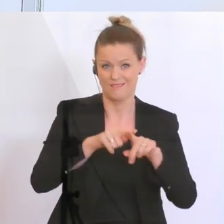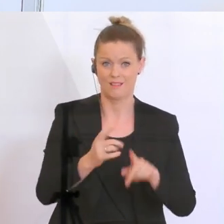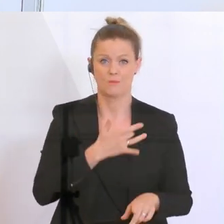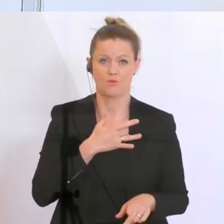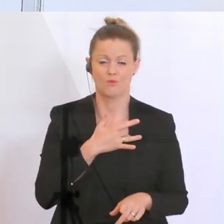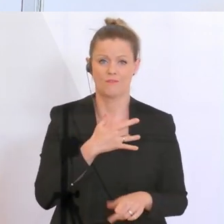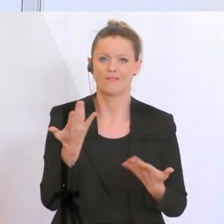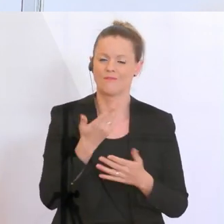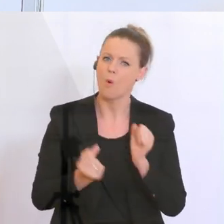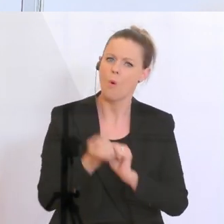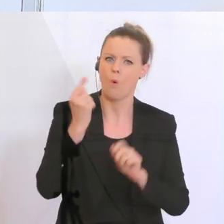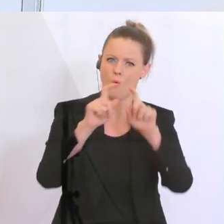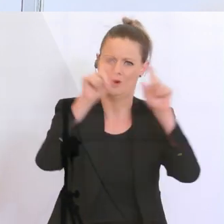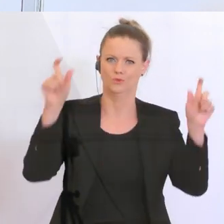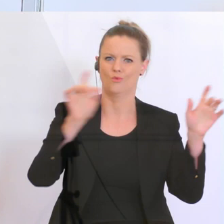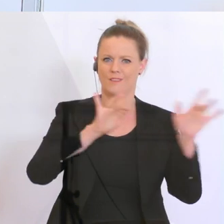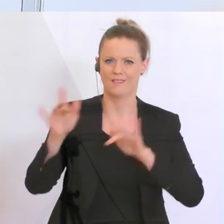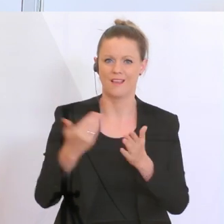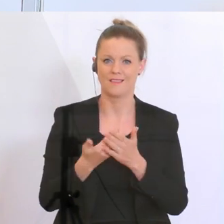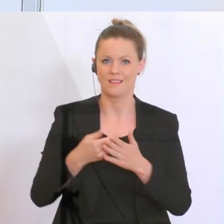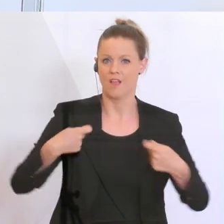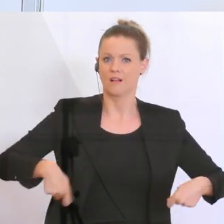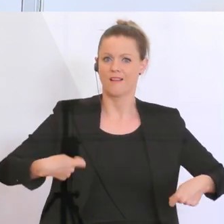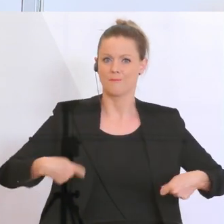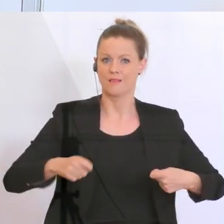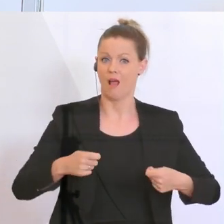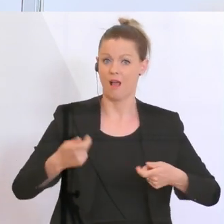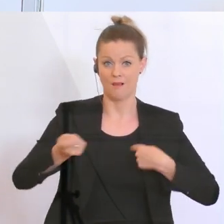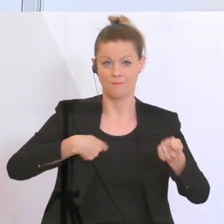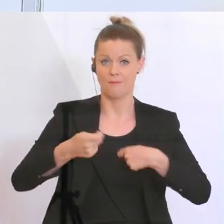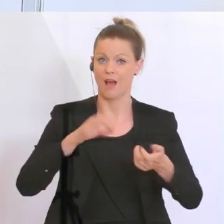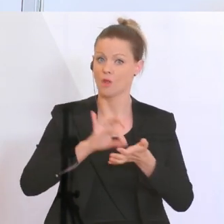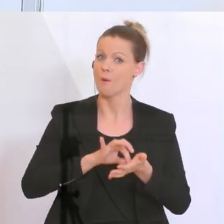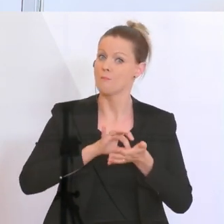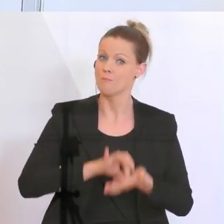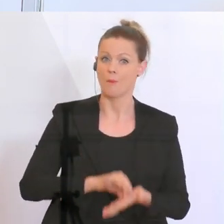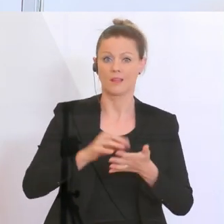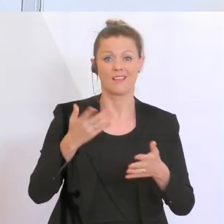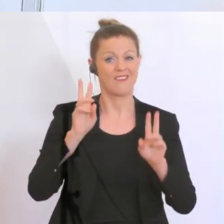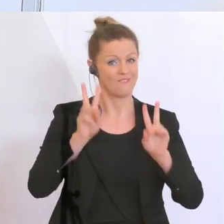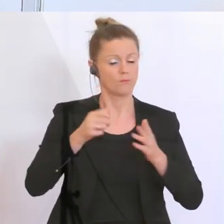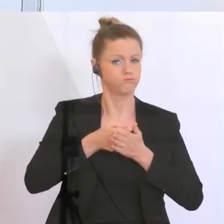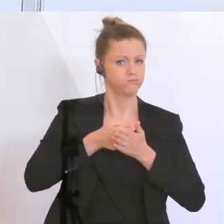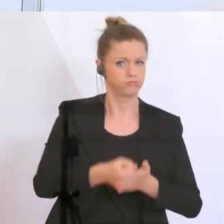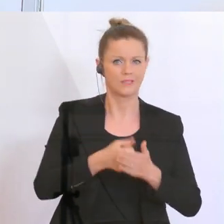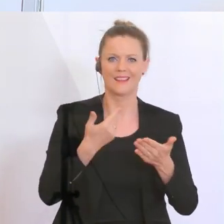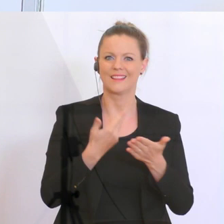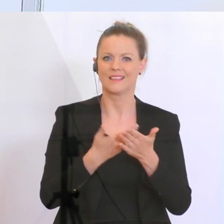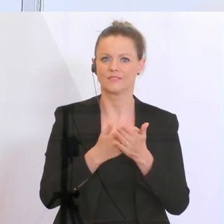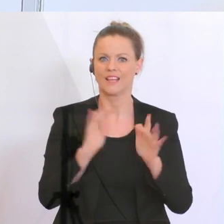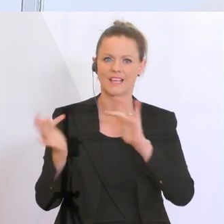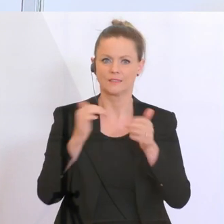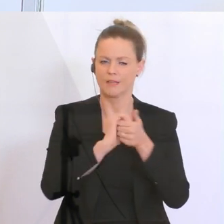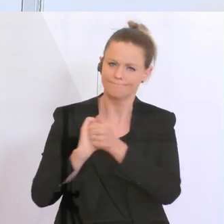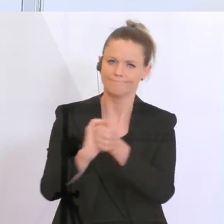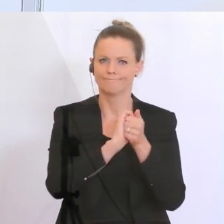die besonders hohe Schuldenstände haben, dadurch auf den Kapitalmärkten unter Druck kommen und denen die anderen Länder solidarisch helfen wollen. Wir haben das